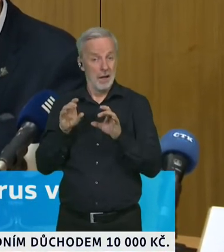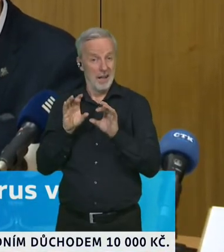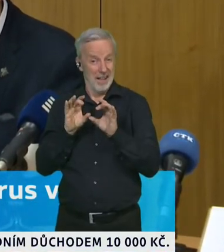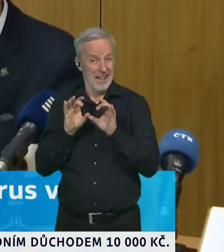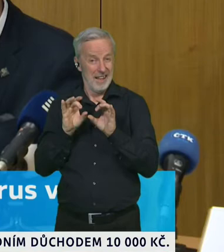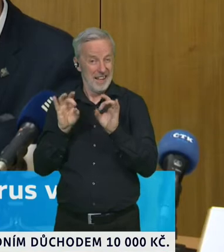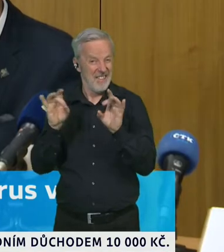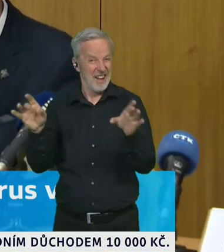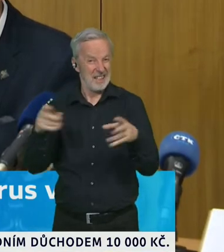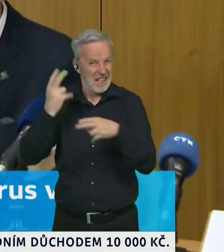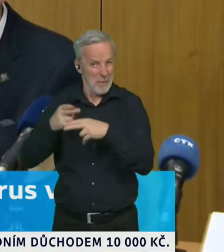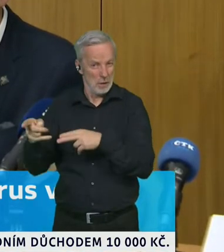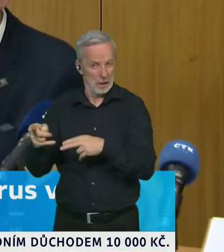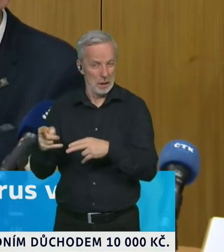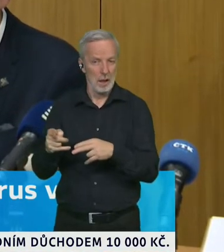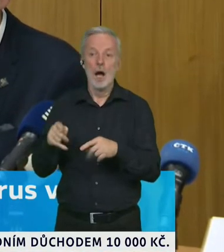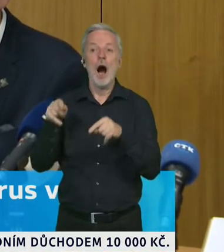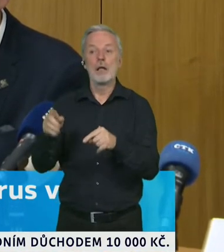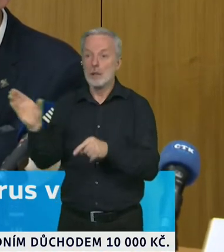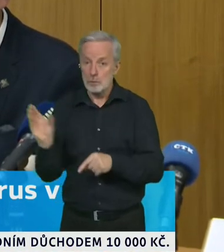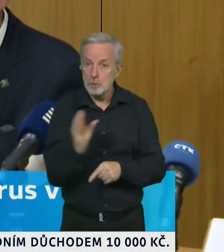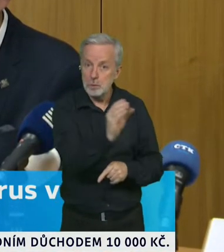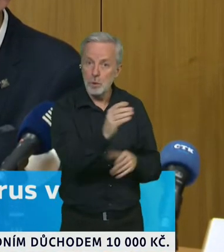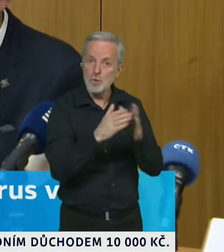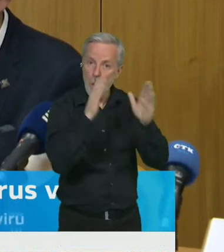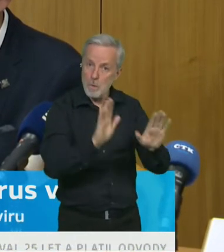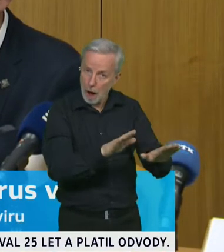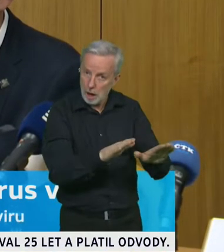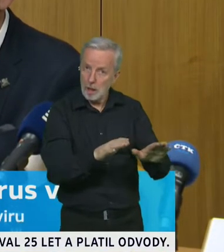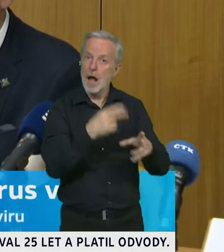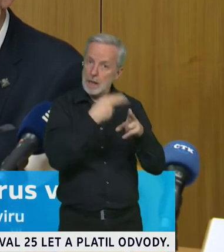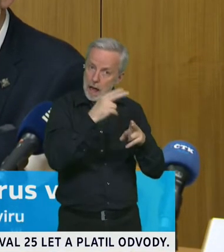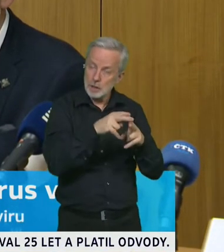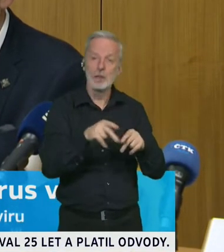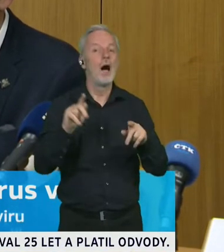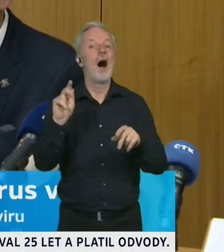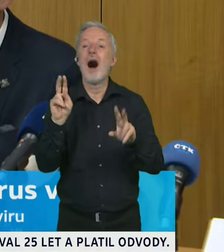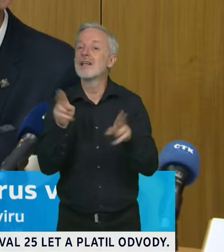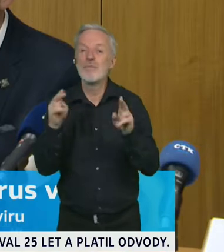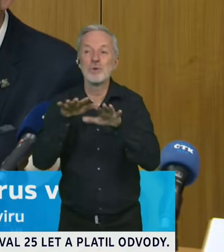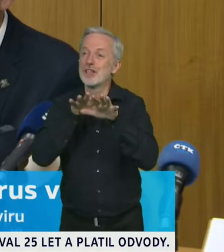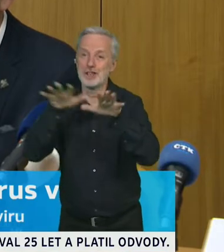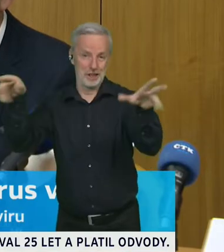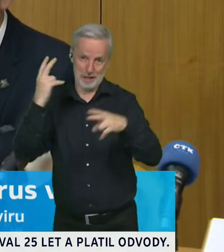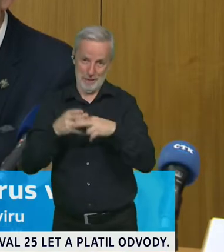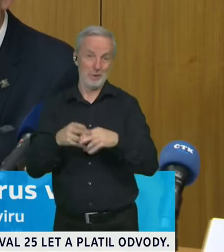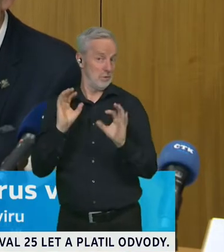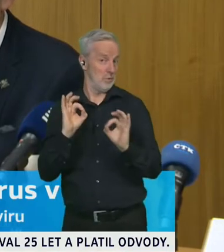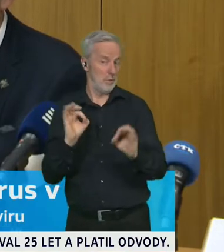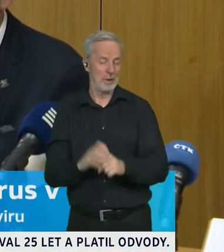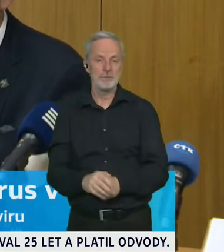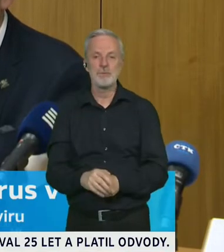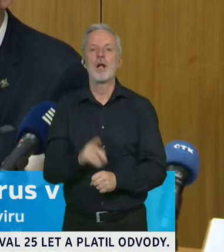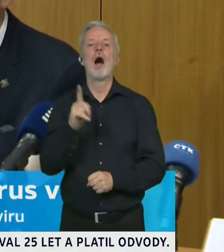Pokud se vrátím k tomu, co řekla paní doktorka, že i po tomto testu je samozřejmě k tomu senioru